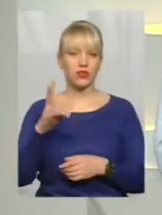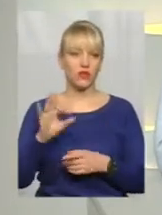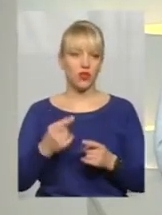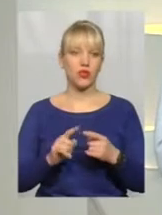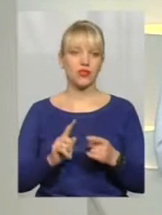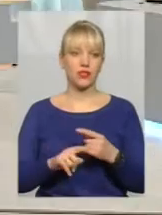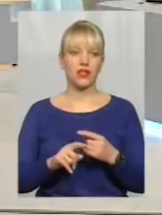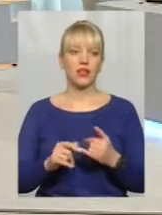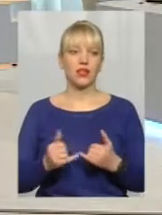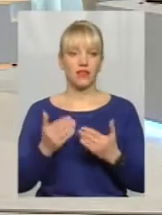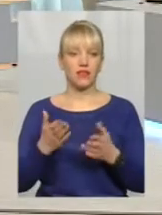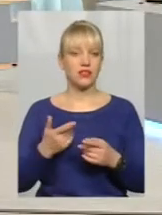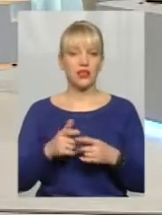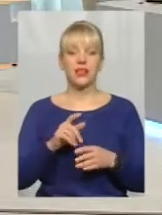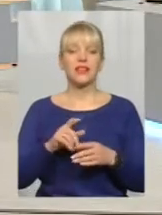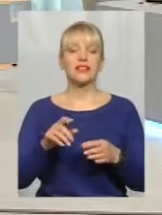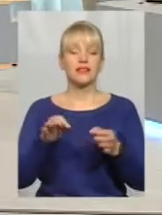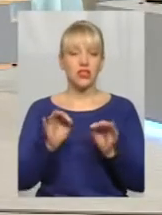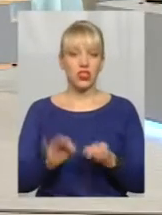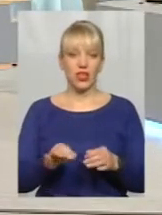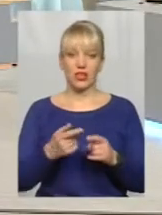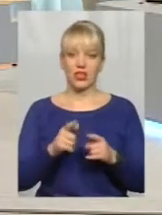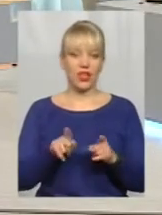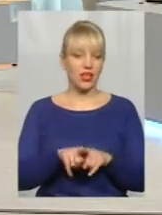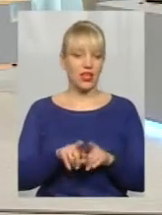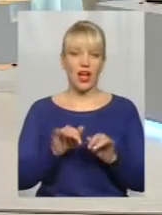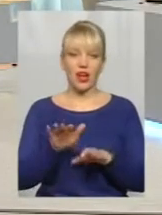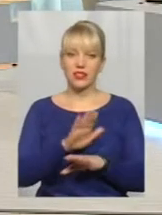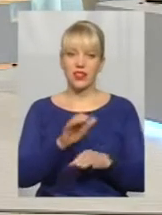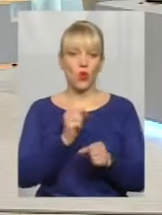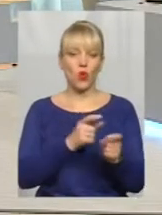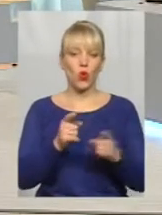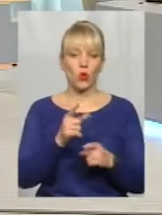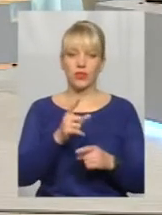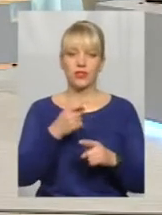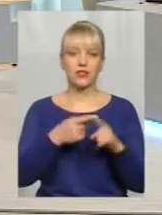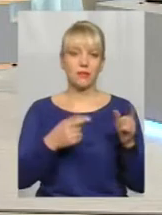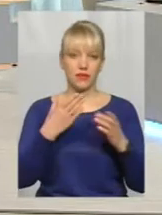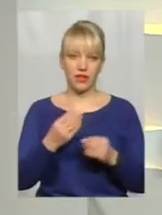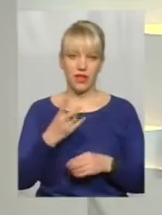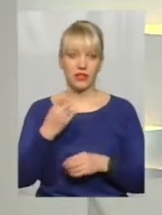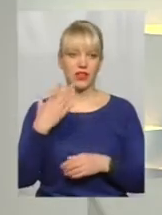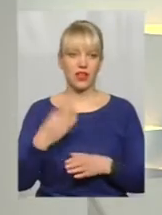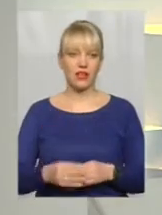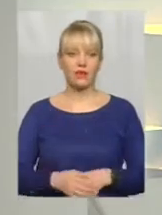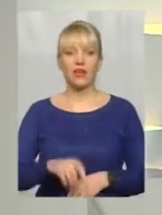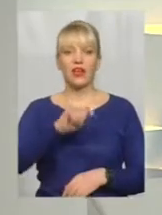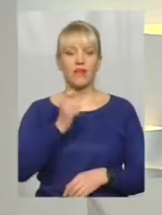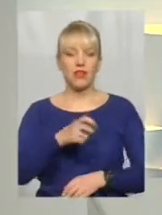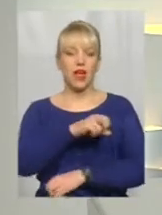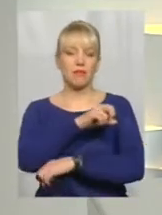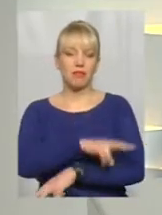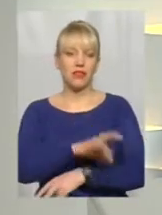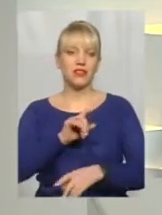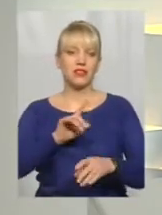що ви не думаєте, що такі акції можна підготувати за півдня або навіть і за день. Війна, бідність і популізм –